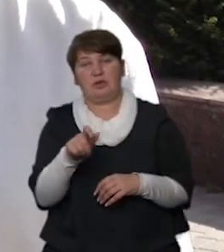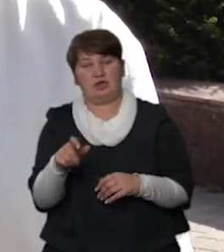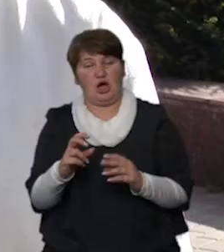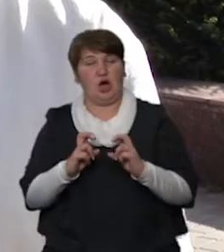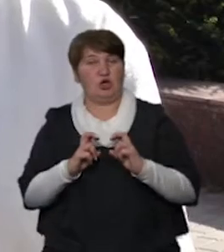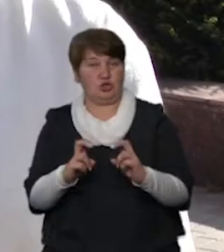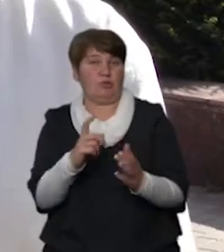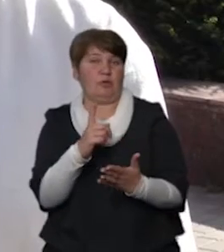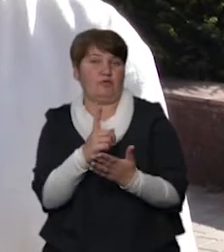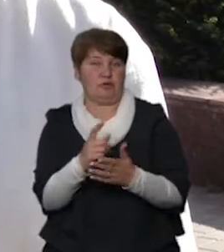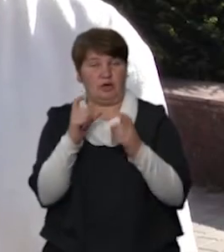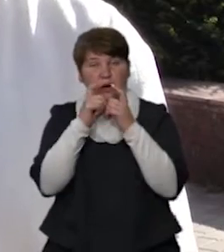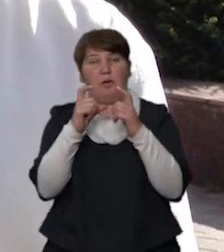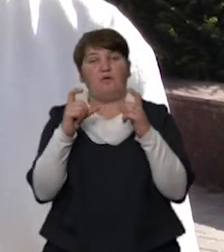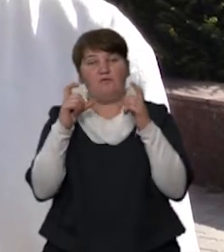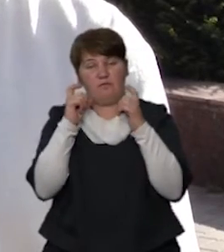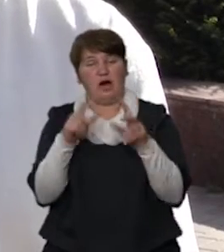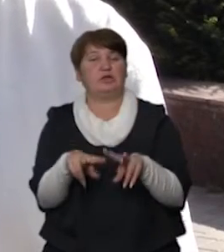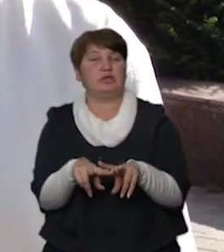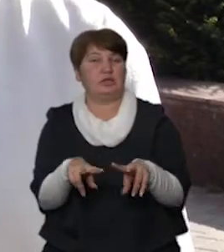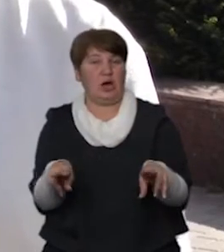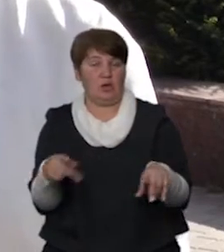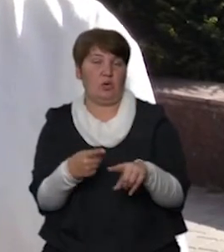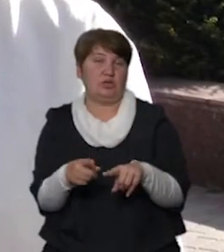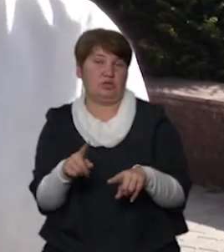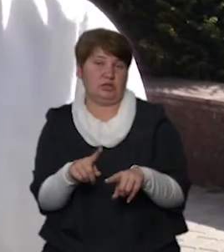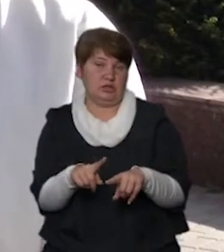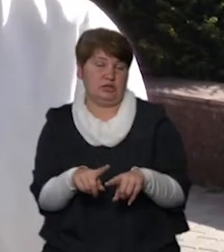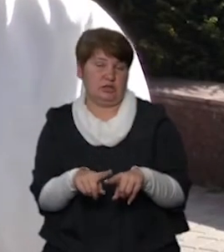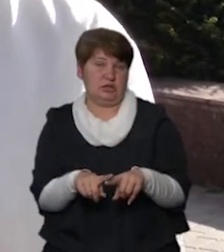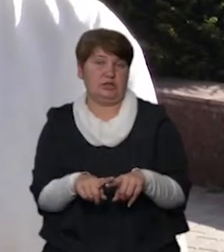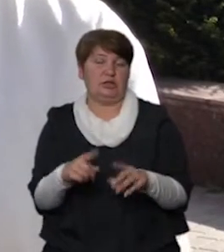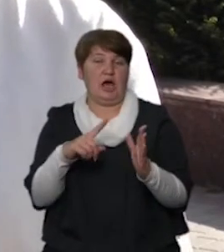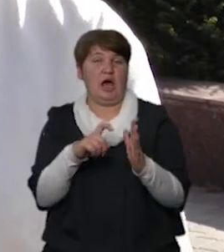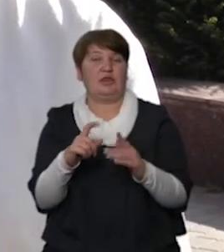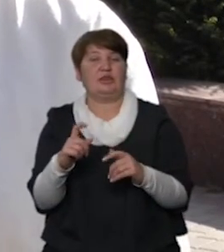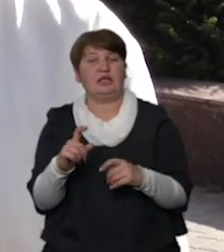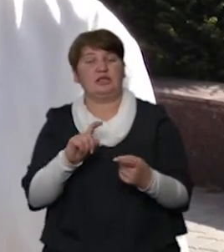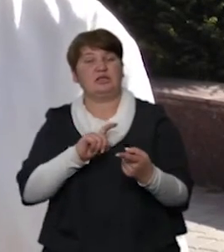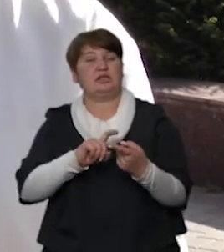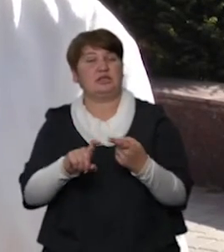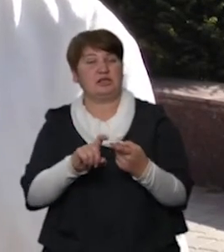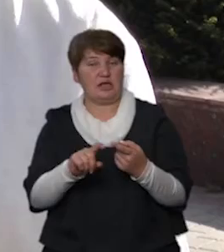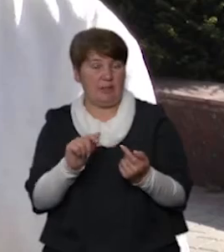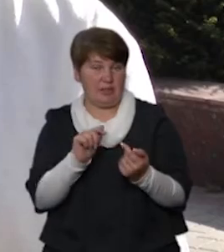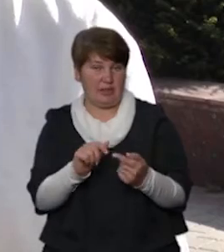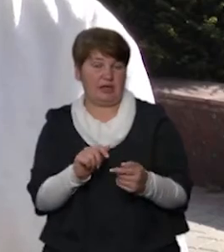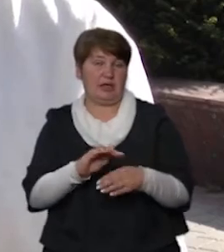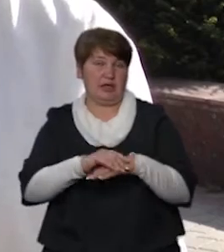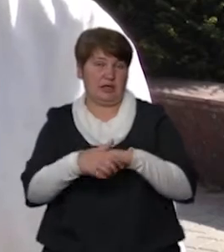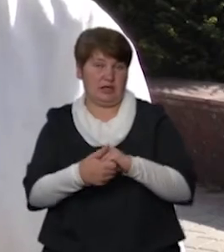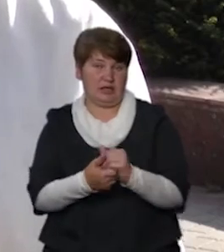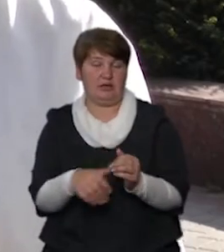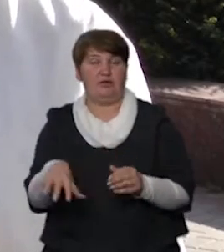однозначно в засобах індивідуального захисту, це має бути маска, антисептики в транспорті, забезпечення дезінфекції